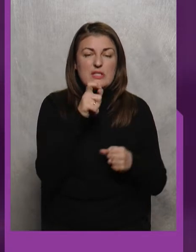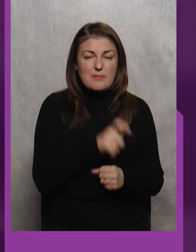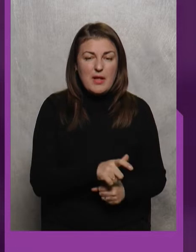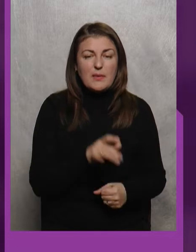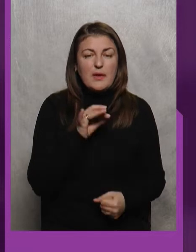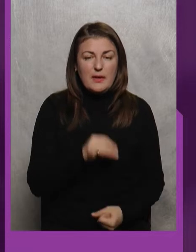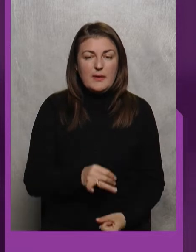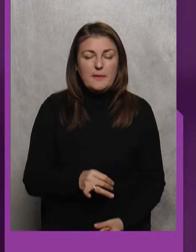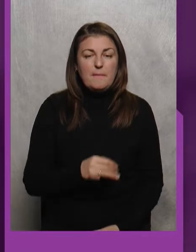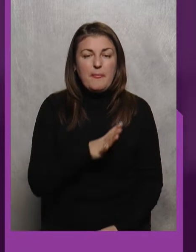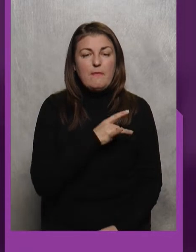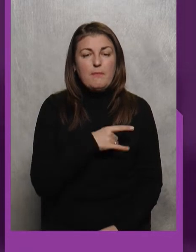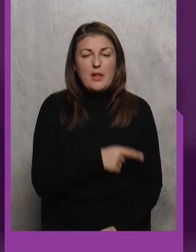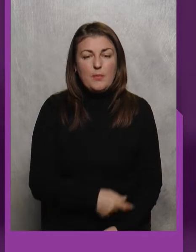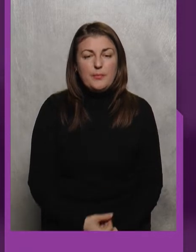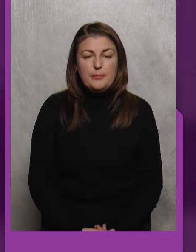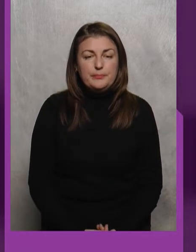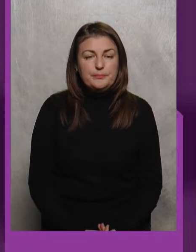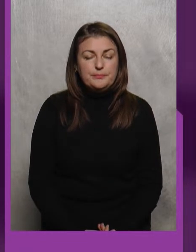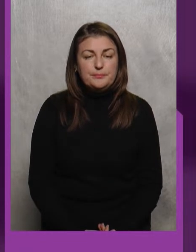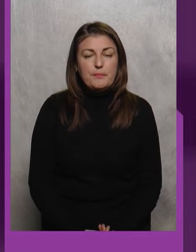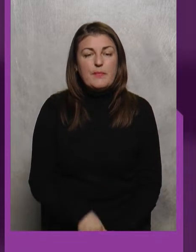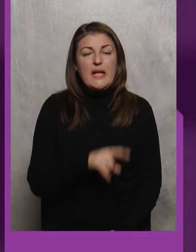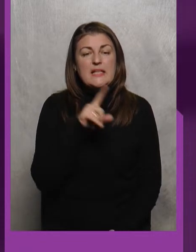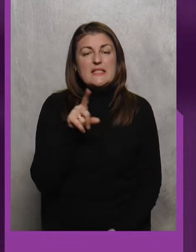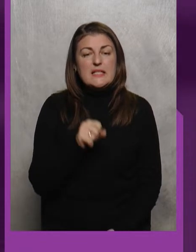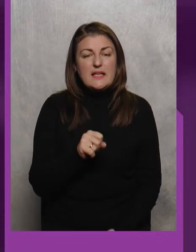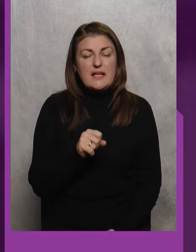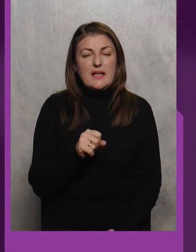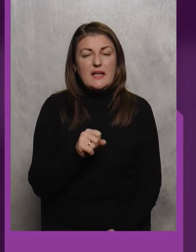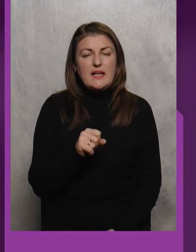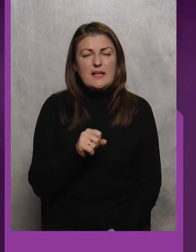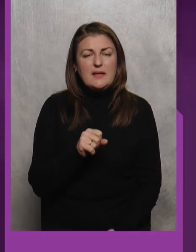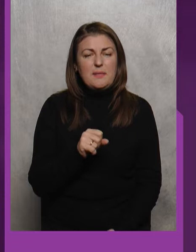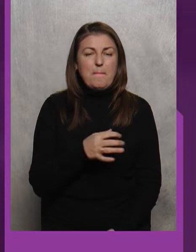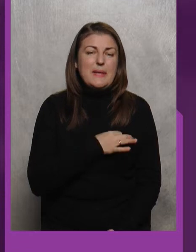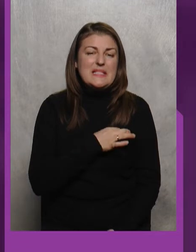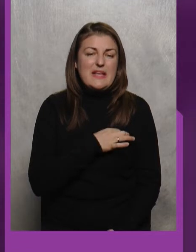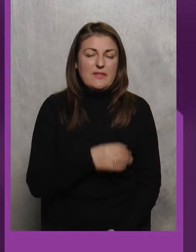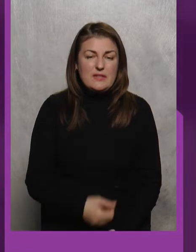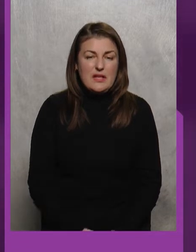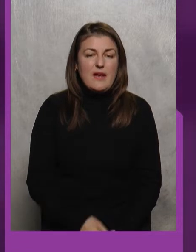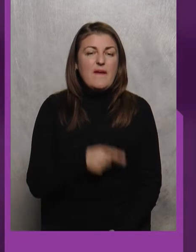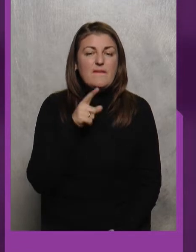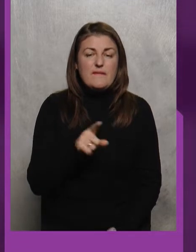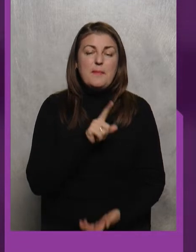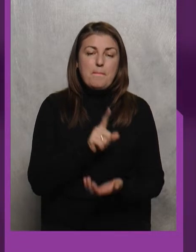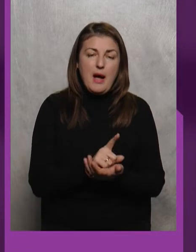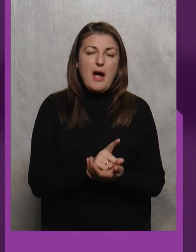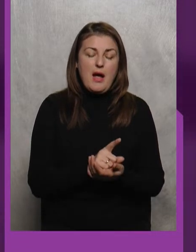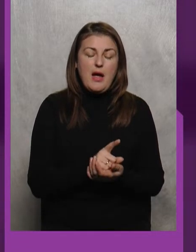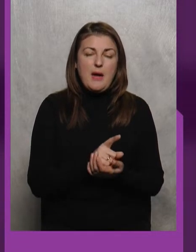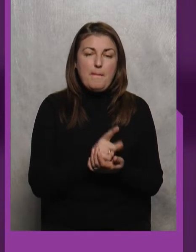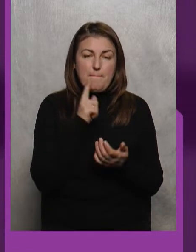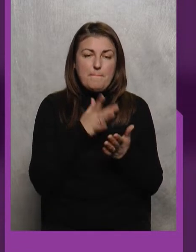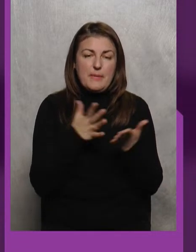Білому За Пасивність Він Має Більше Пасивну